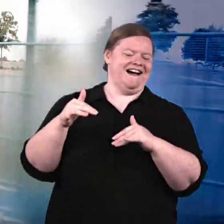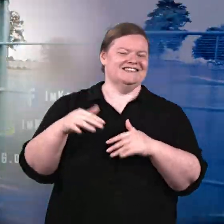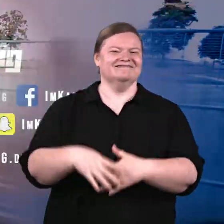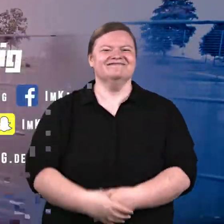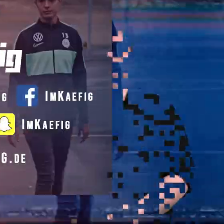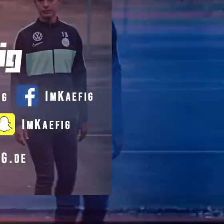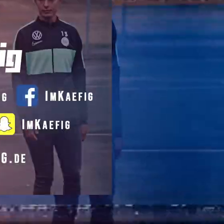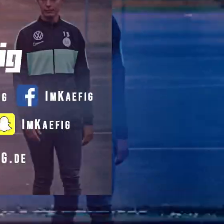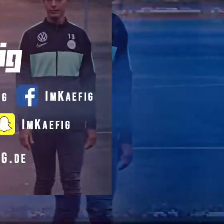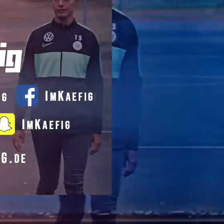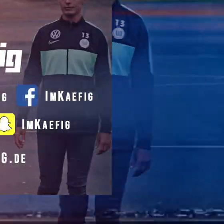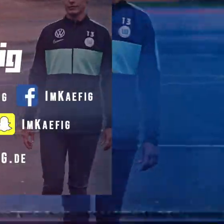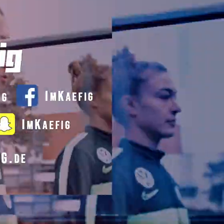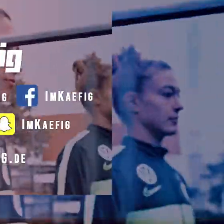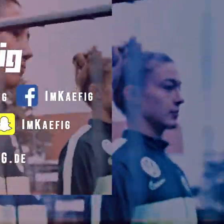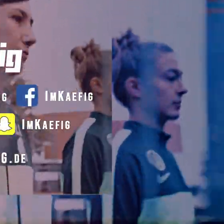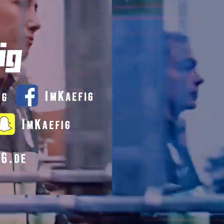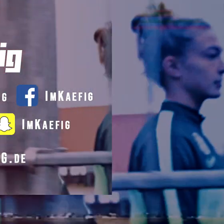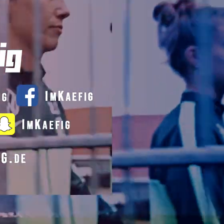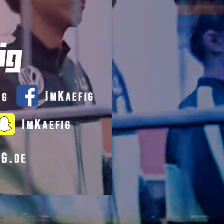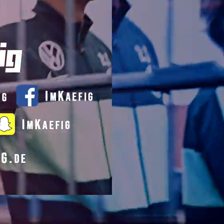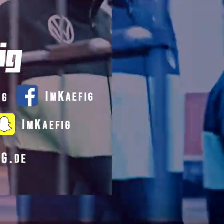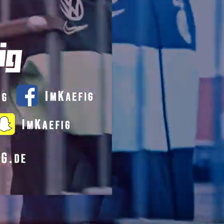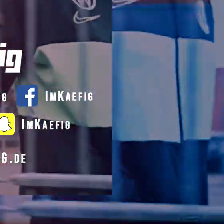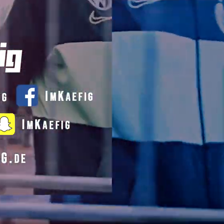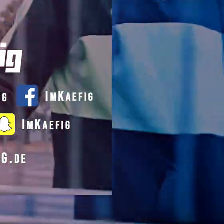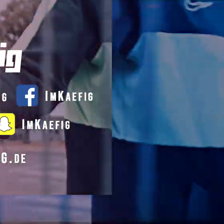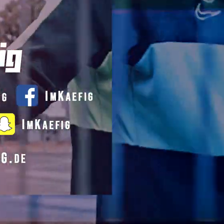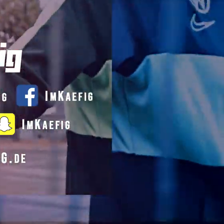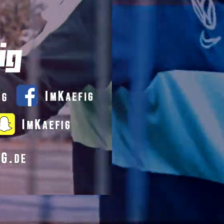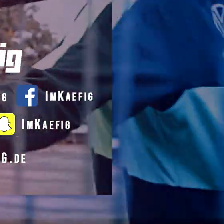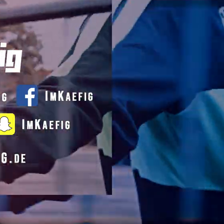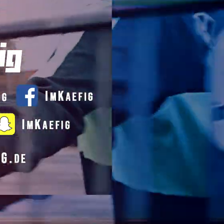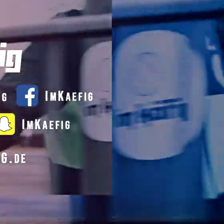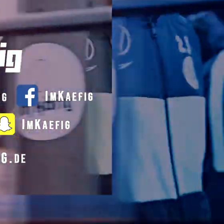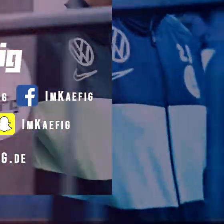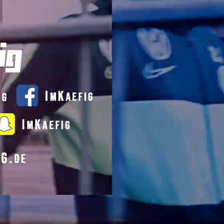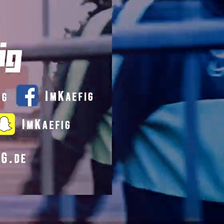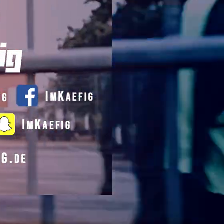Jawab. Ich bin Ich binikal.Outro portf奶時 nicht. Ich bin ju Mannschaft. Berlin.